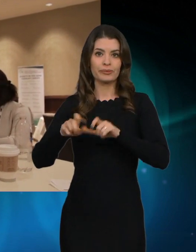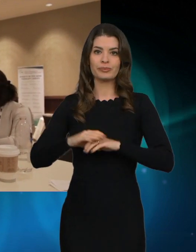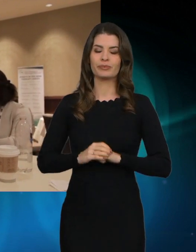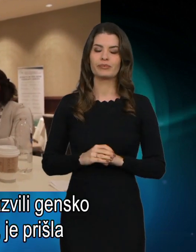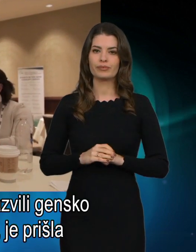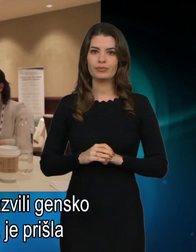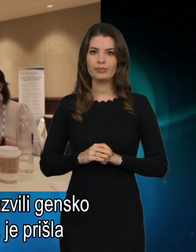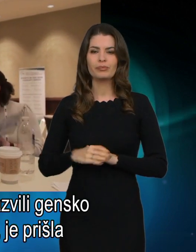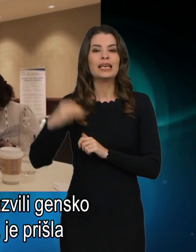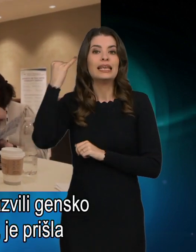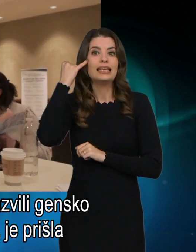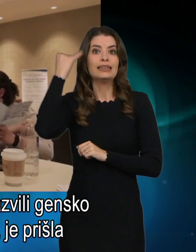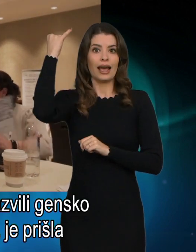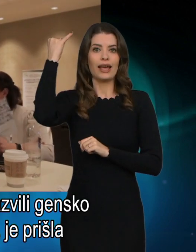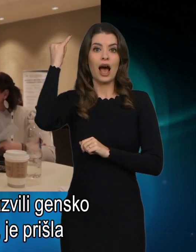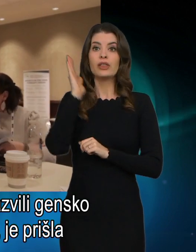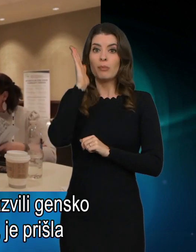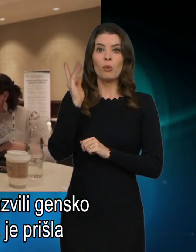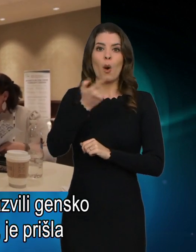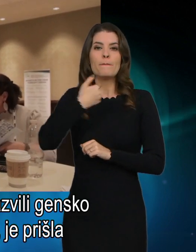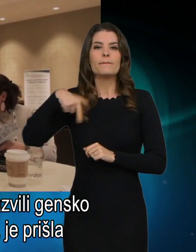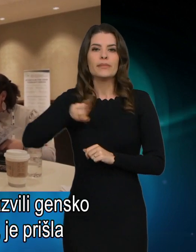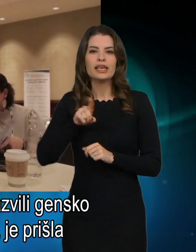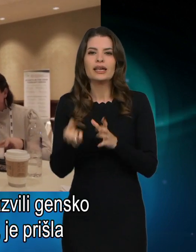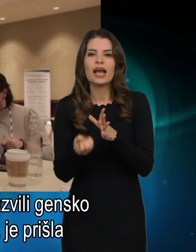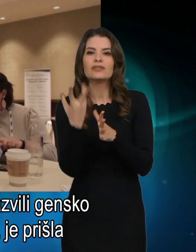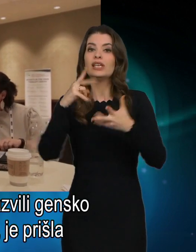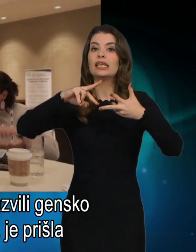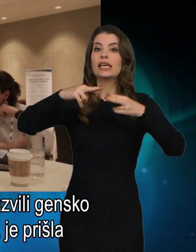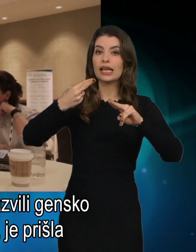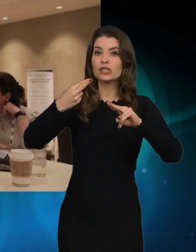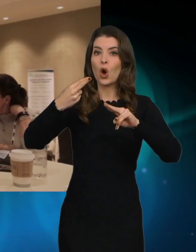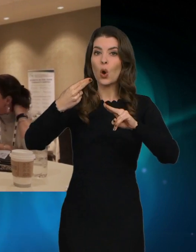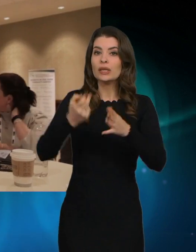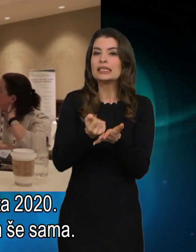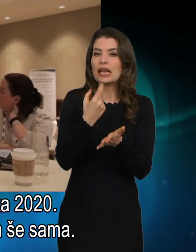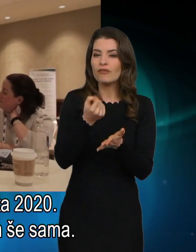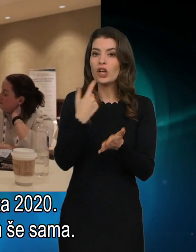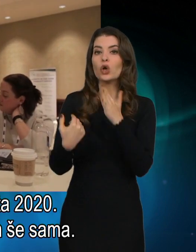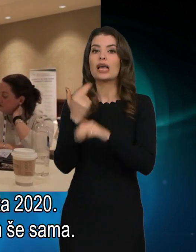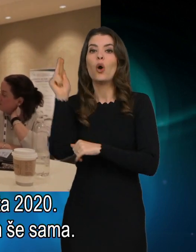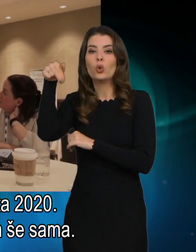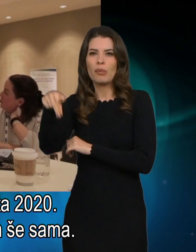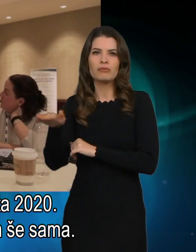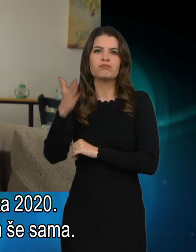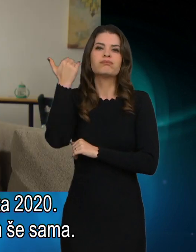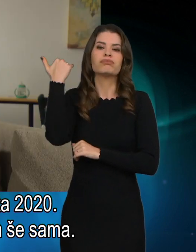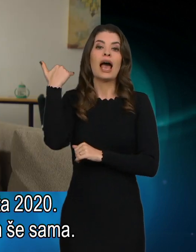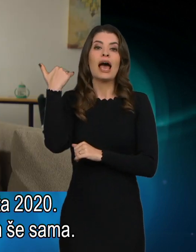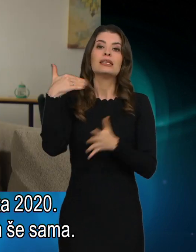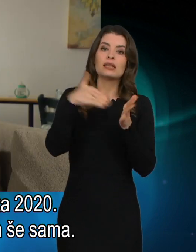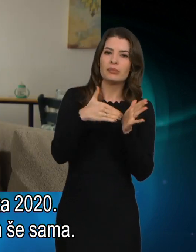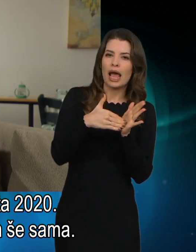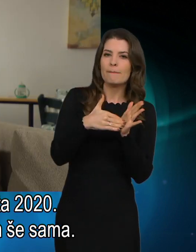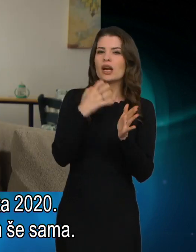Ideja za to, da bomo razvili gensko zdravilo za urbana, je prišla nekje septembra, augusta 2020.